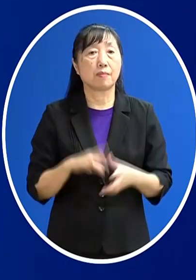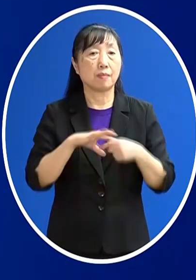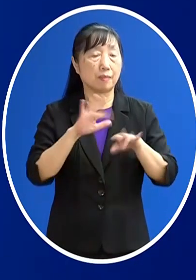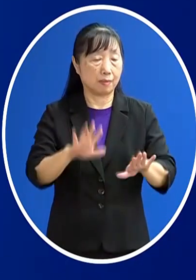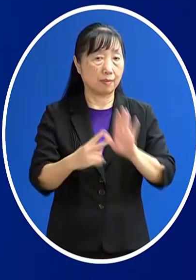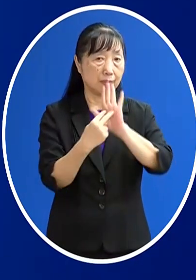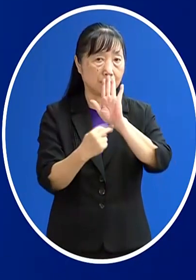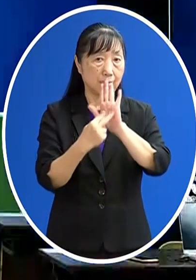說明 以上